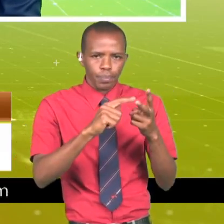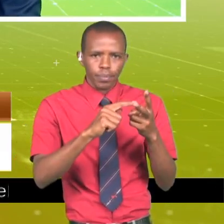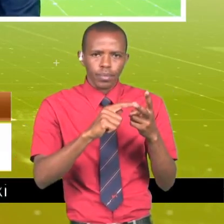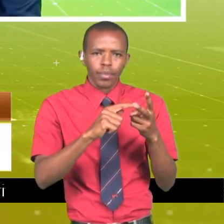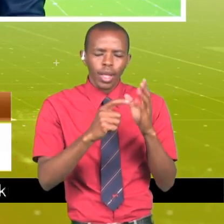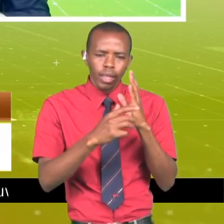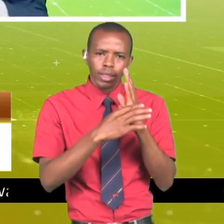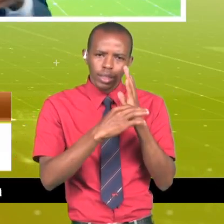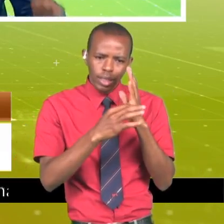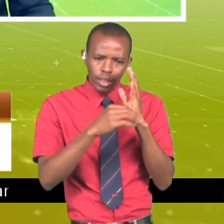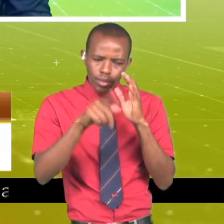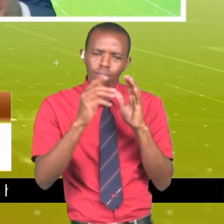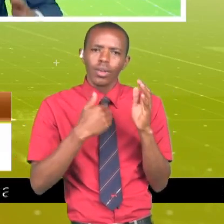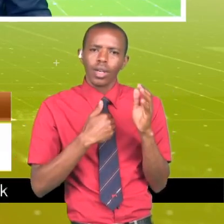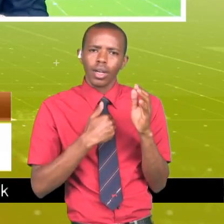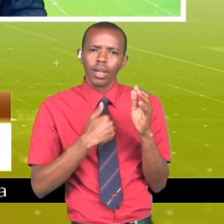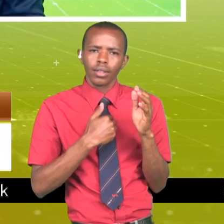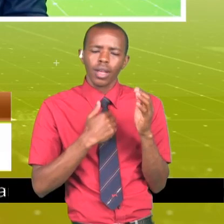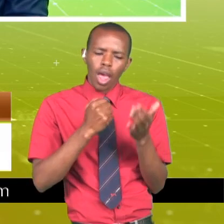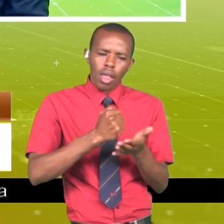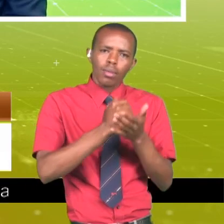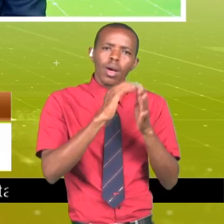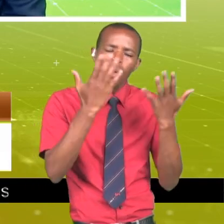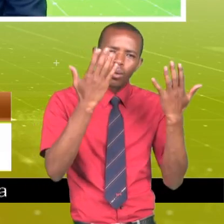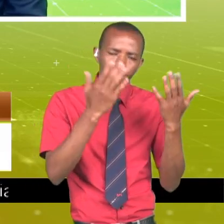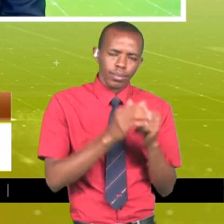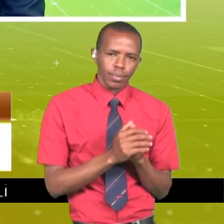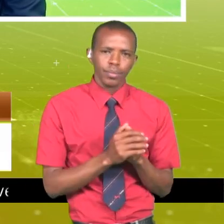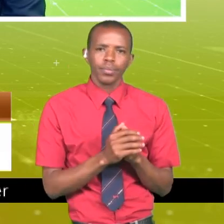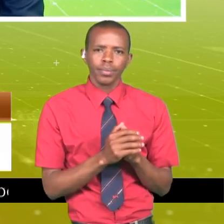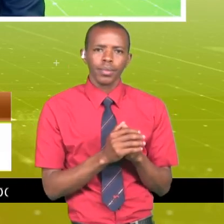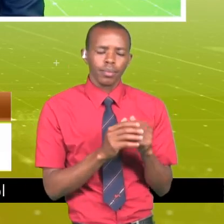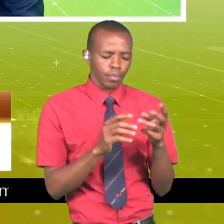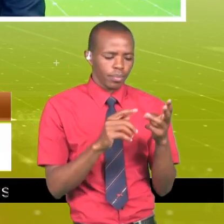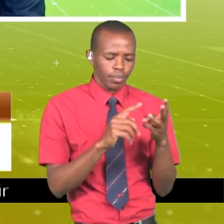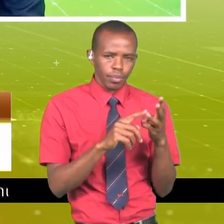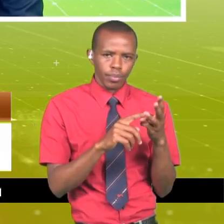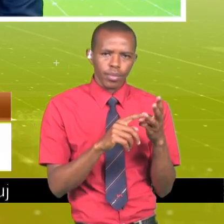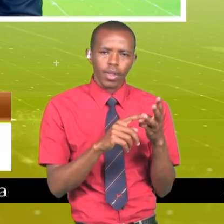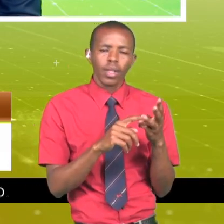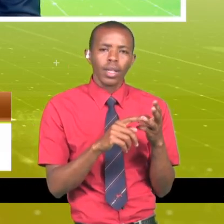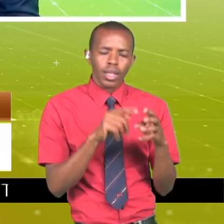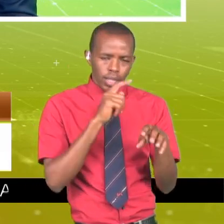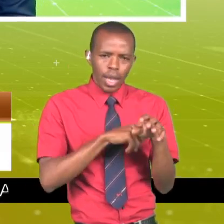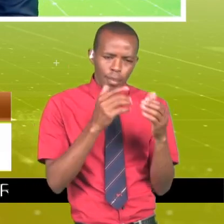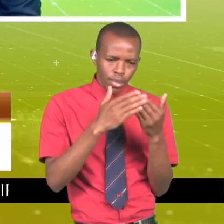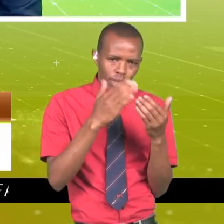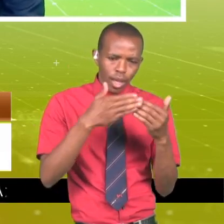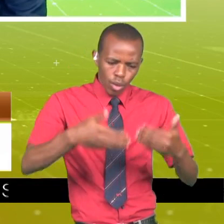zile talanta zao vile ambavyo naweza kuwasa india. Na vile vile nikiwa naangalia wale vijana ambayo kwa